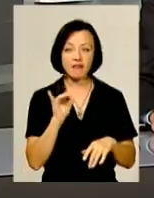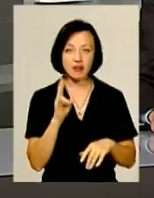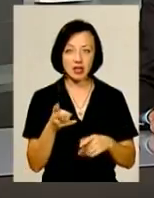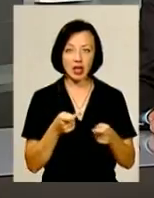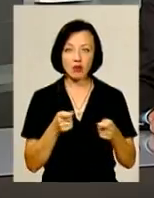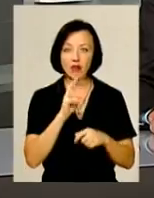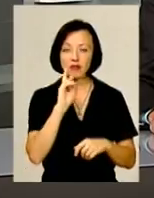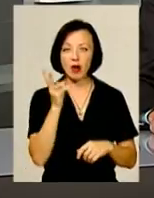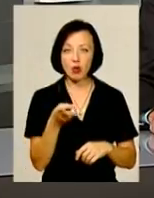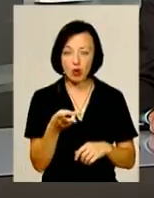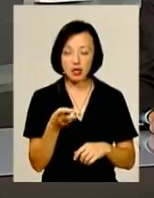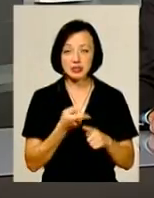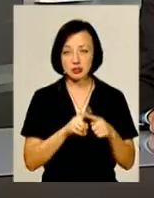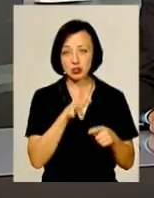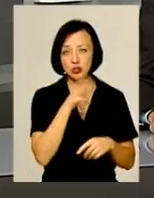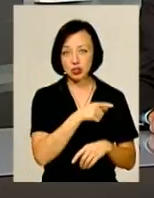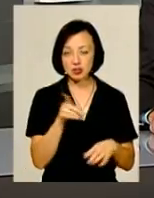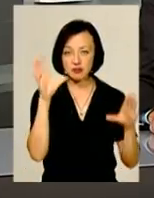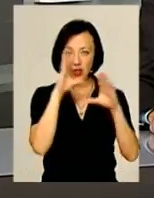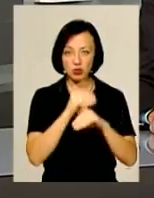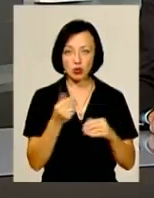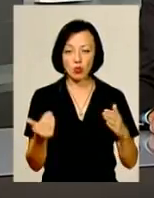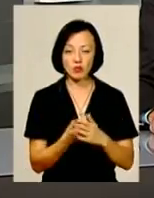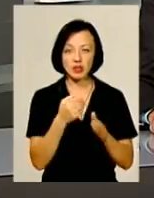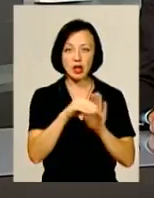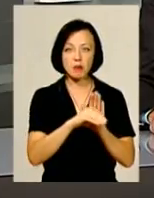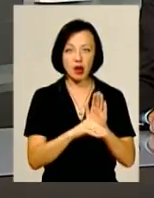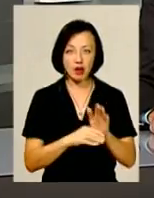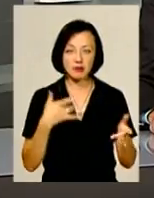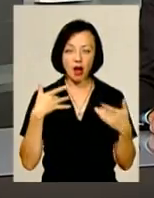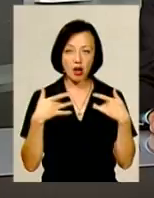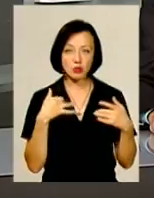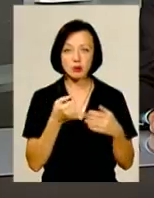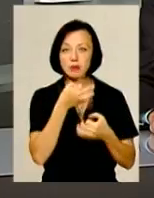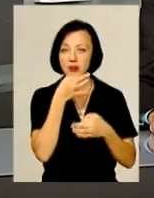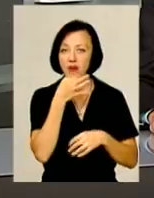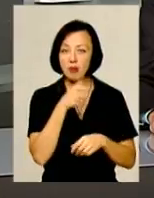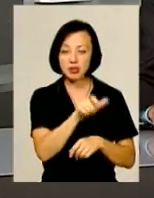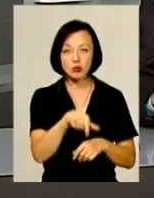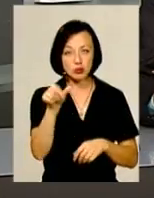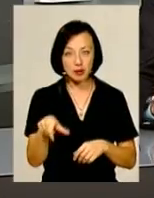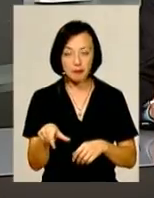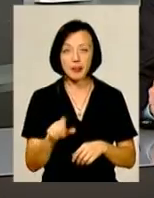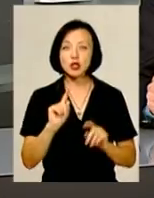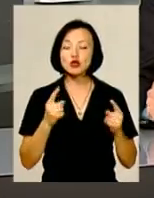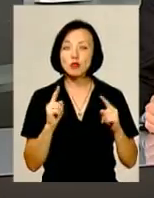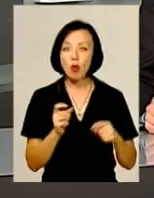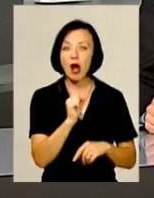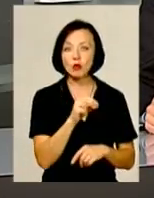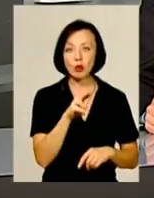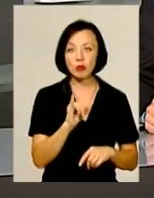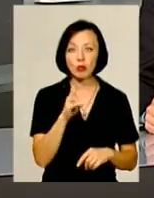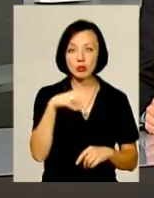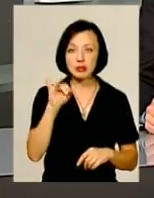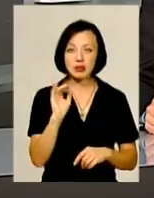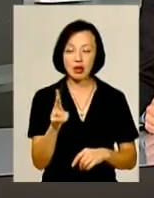трупою два роки, і за цей час вдалося оновити репертуар театру і тим самим привабити глядача. То чому ж Анатолій Пундик